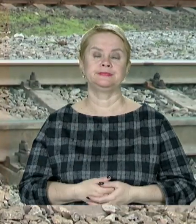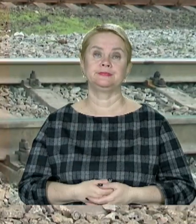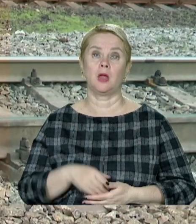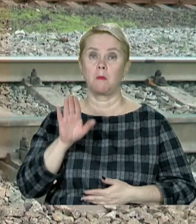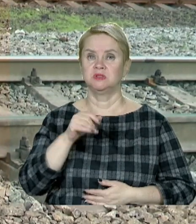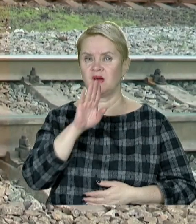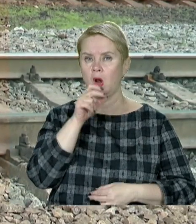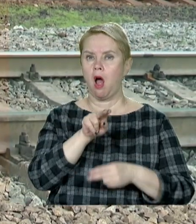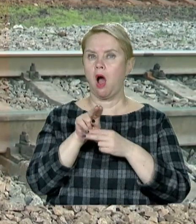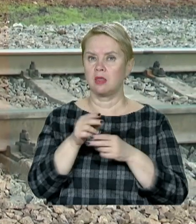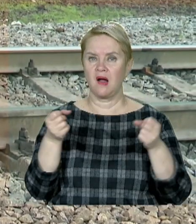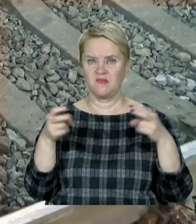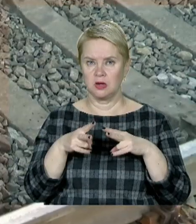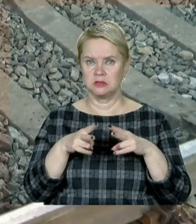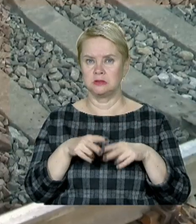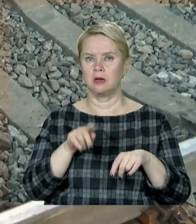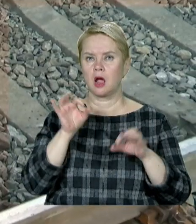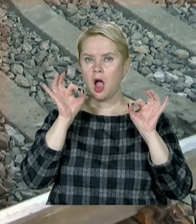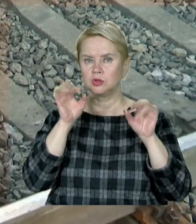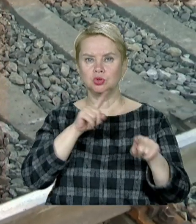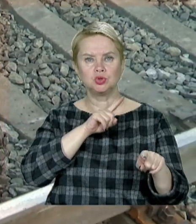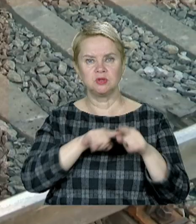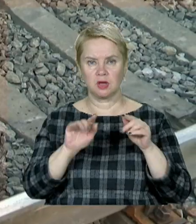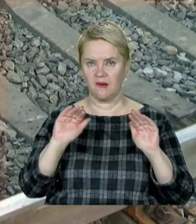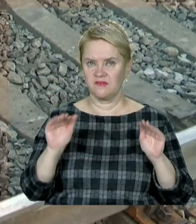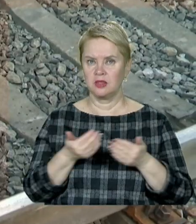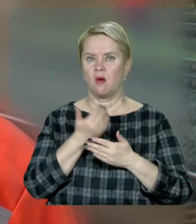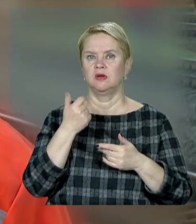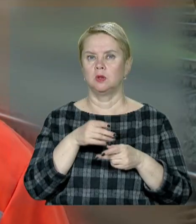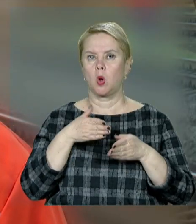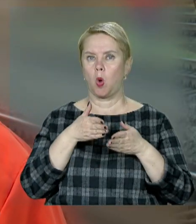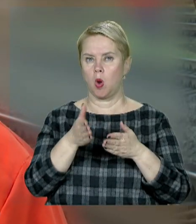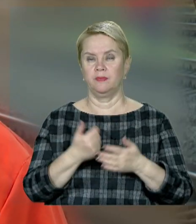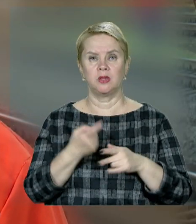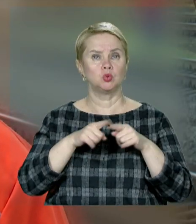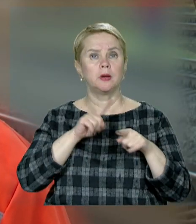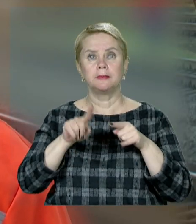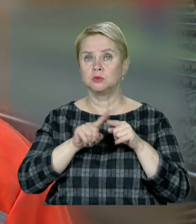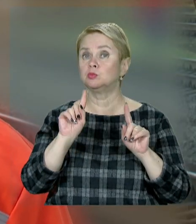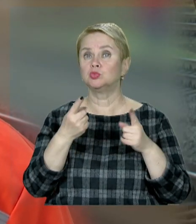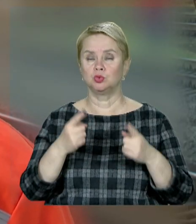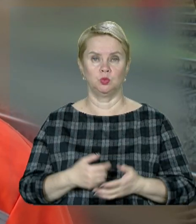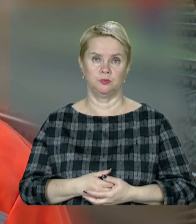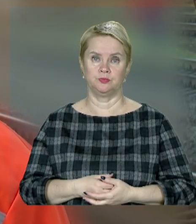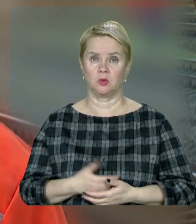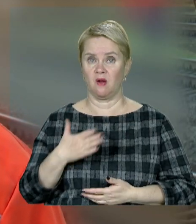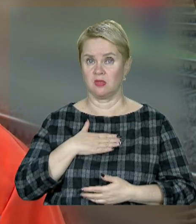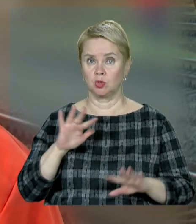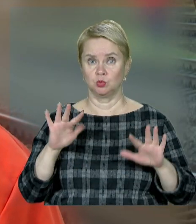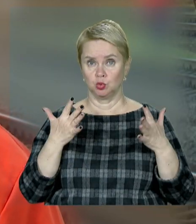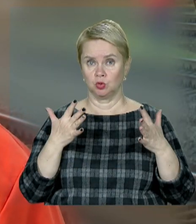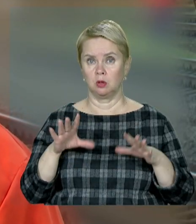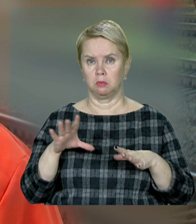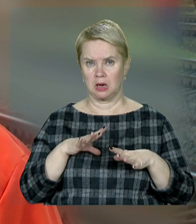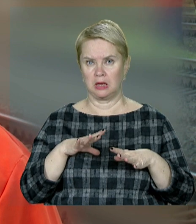Після ворожих атак фахівці прагнуть якісно і швидко відновити колію. Це потрібно швидко. Чому? Тому що в нашому випадку